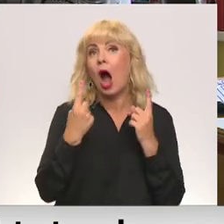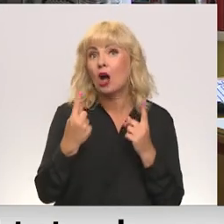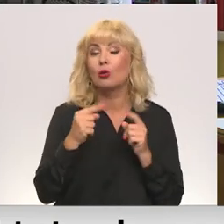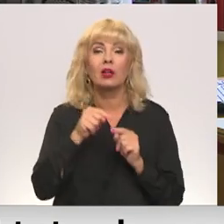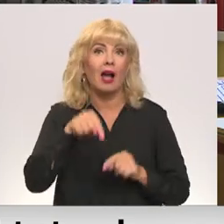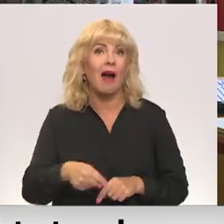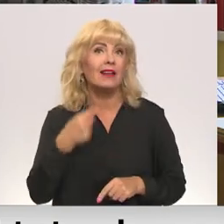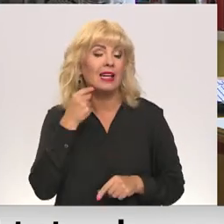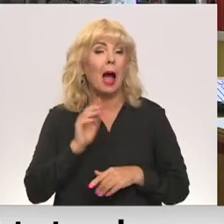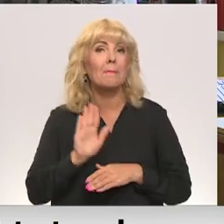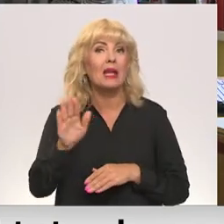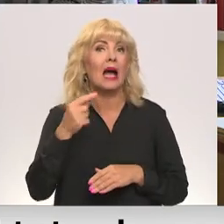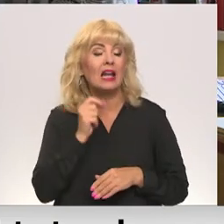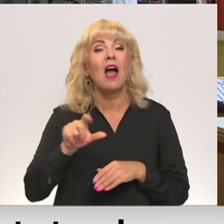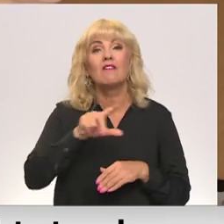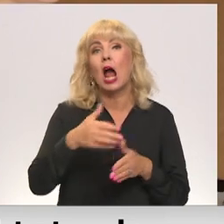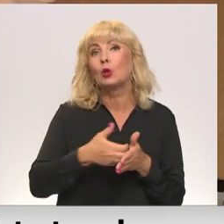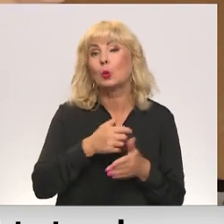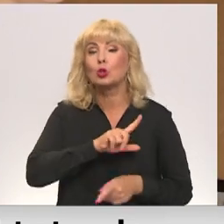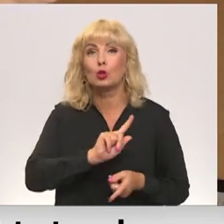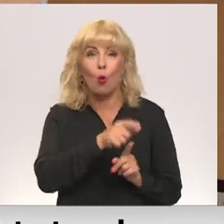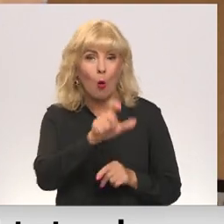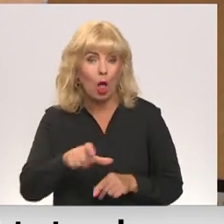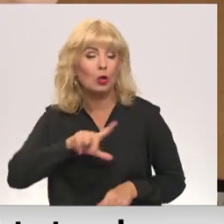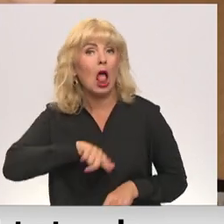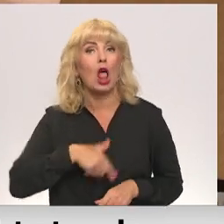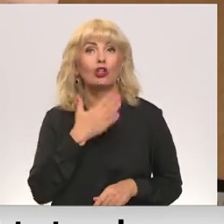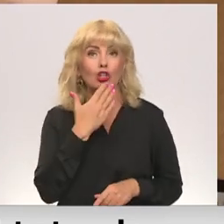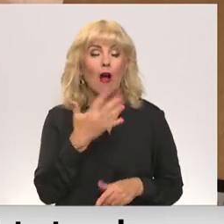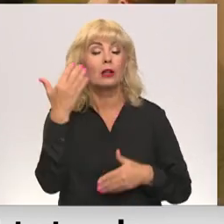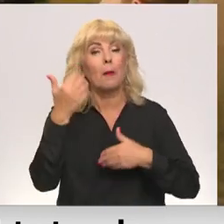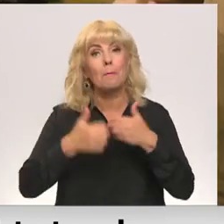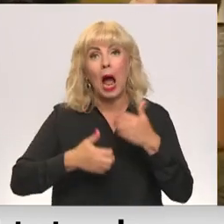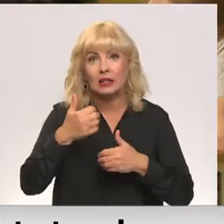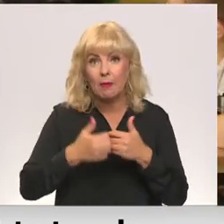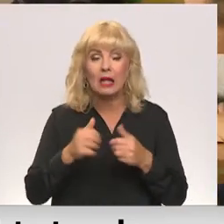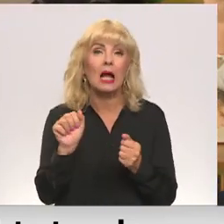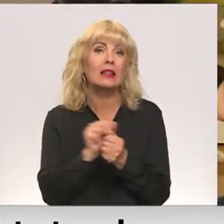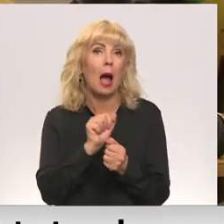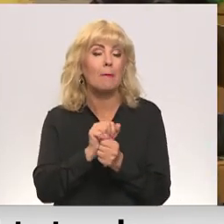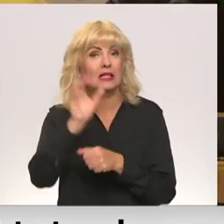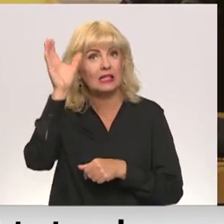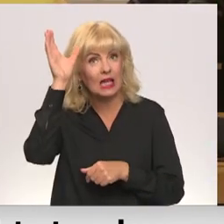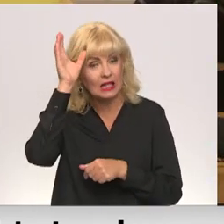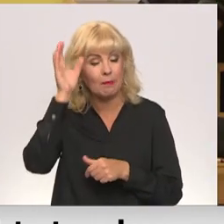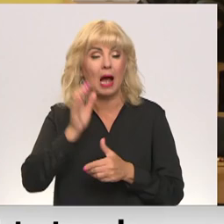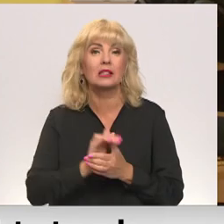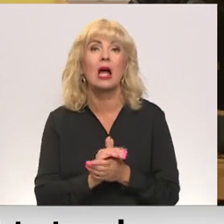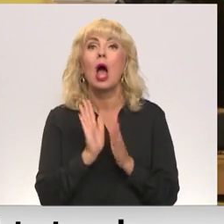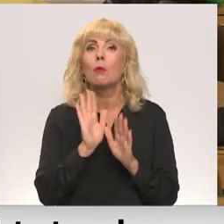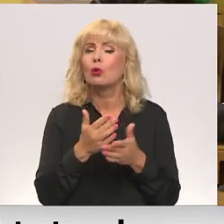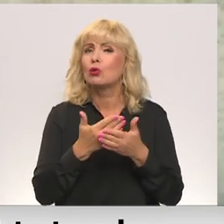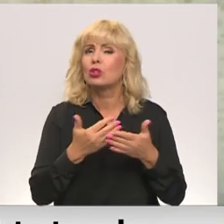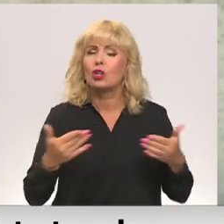ir Rīgā un Pierīgā. Visvairāk trūkst skolotāju latviešu velodā, matemātikā un dabas zinībās. Būs virkne